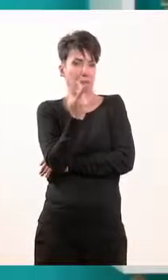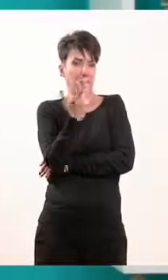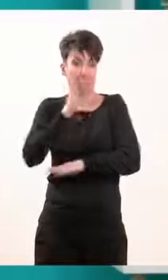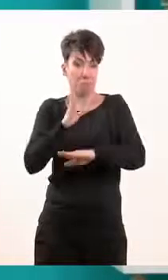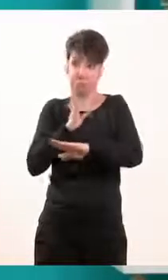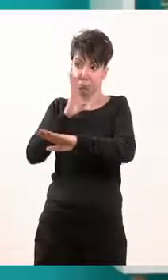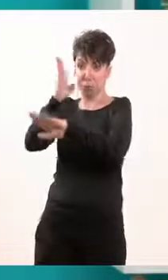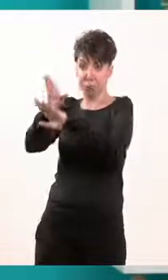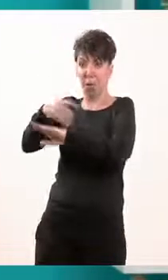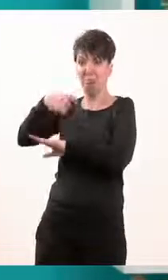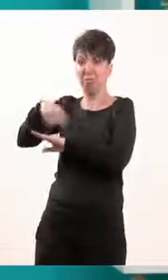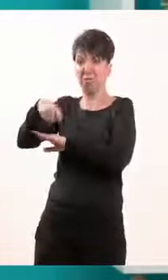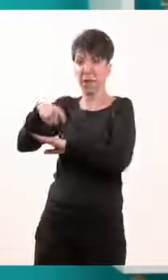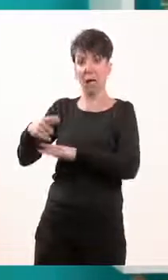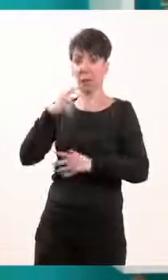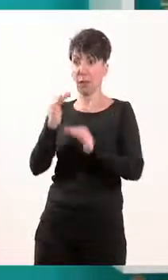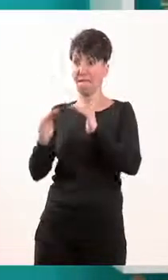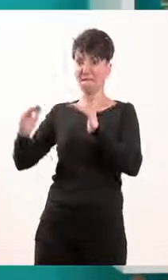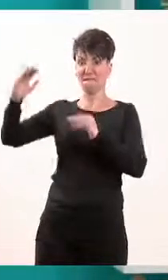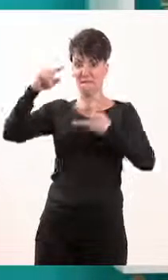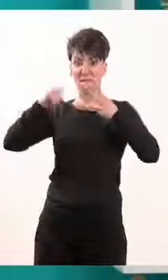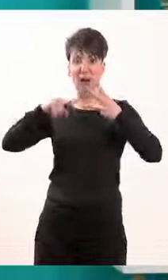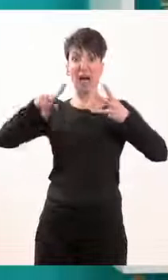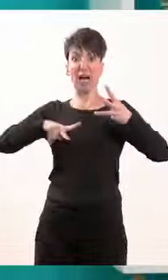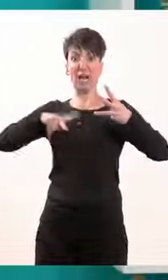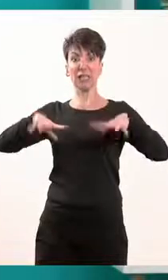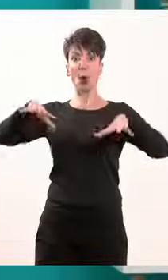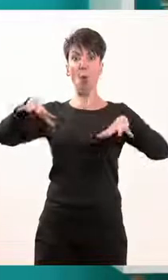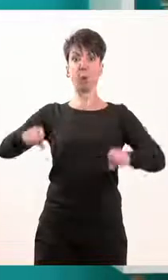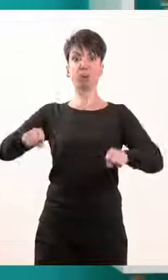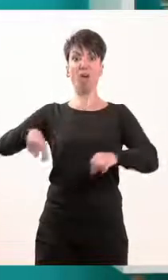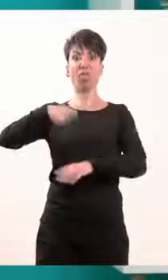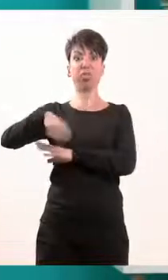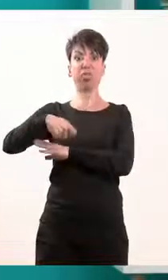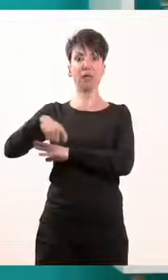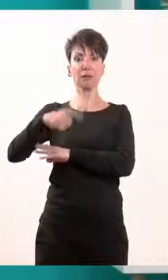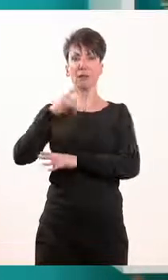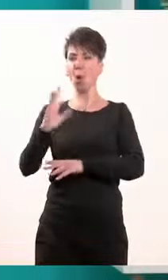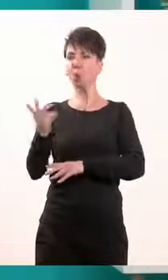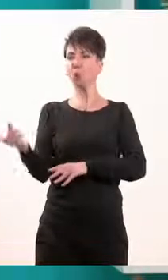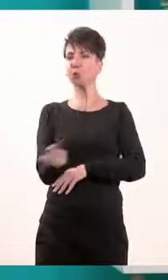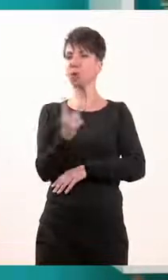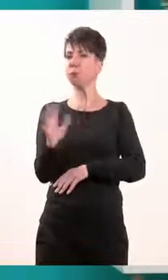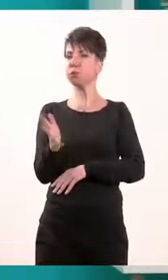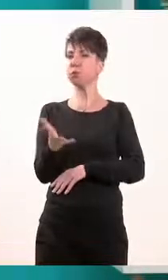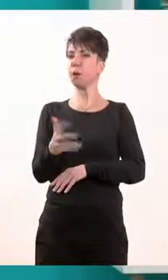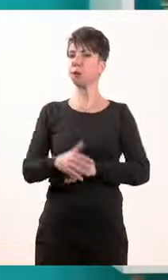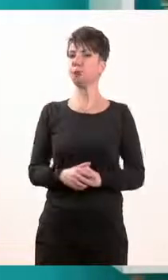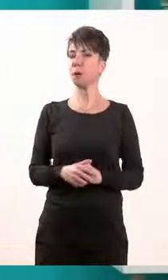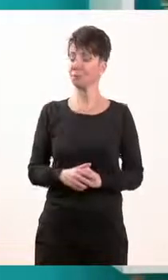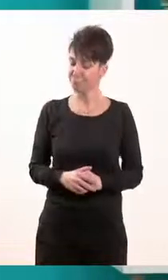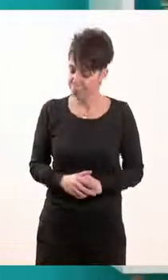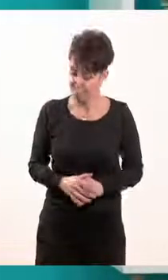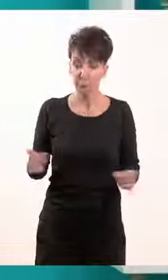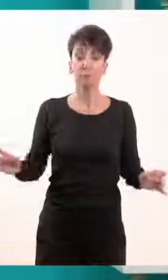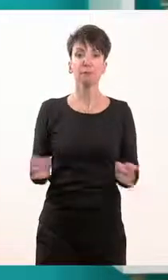δικαστήρια και στη λεγόμενη τρίτη μορφή κρατικής εξουσίας, τη δικαστική, όταν θέλει